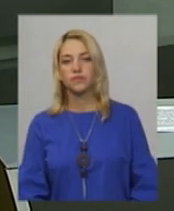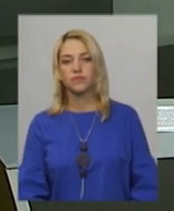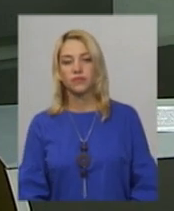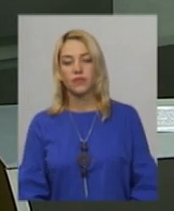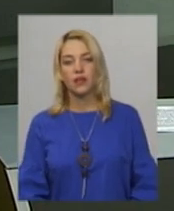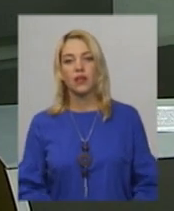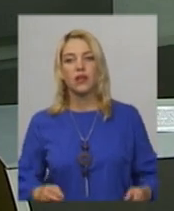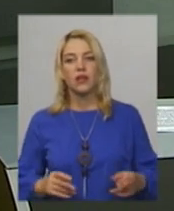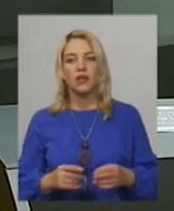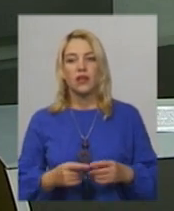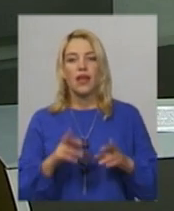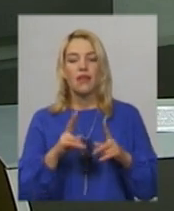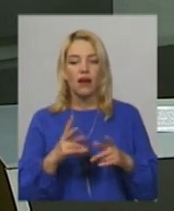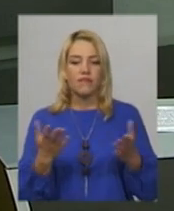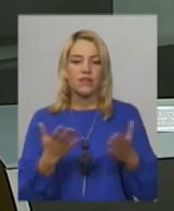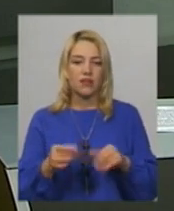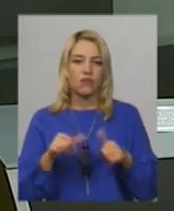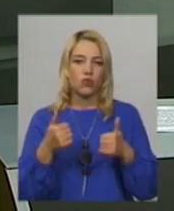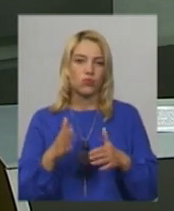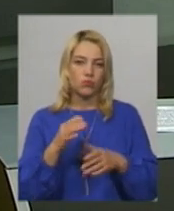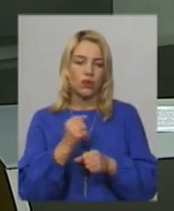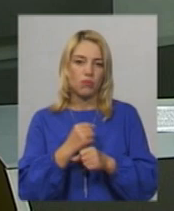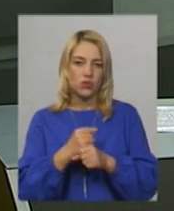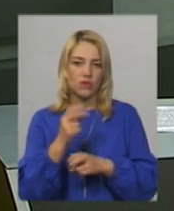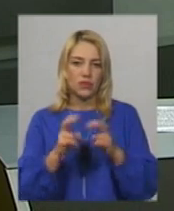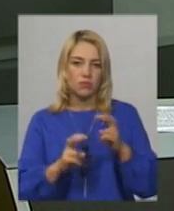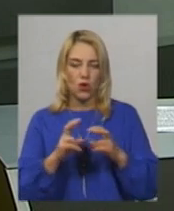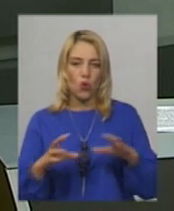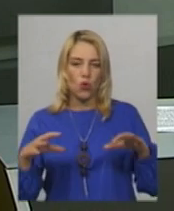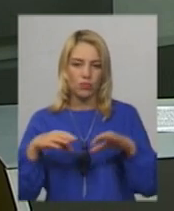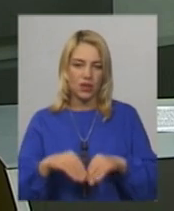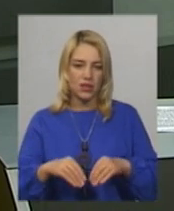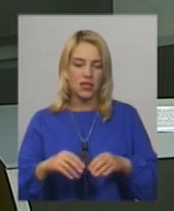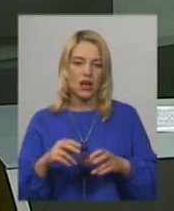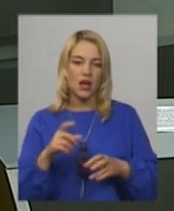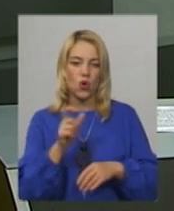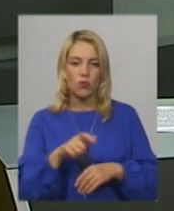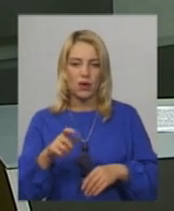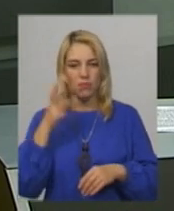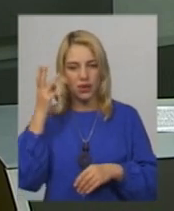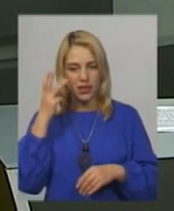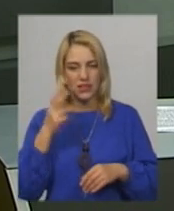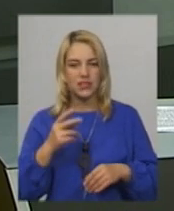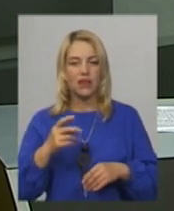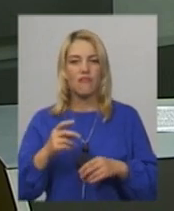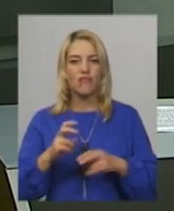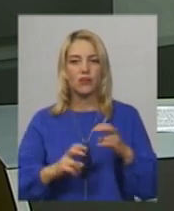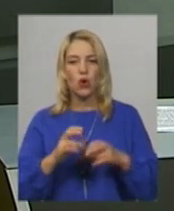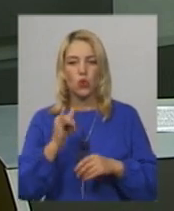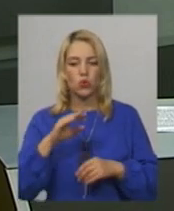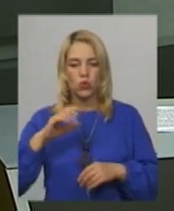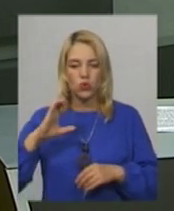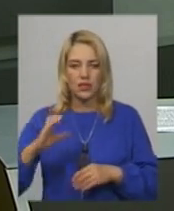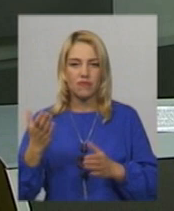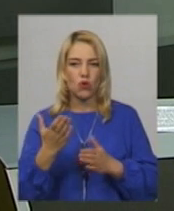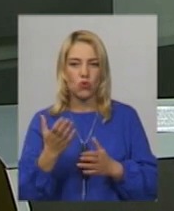Як та у якій формі працюватиме підприємство «Об'єднання громадян» – «Хмельницьке учбово-виробниче підприємство УТОС», на якому